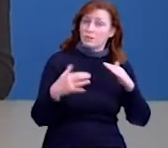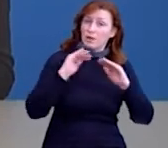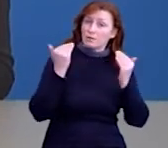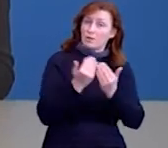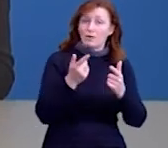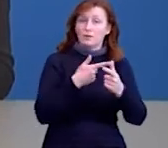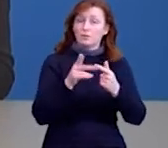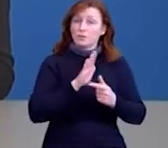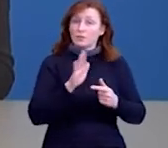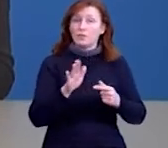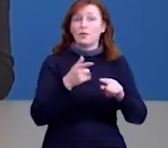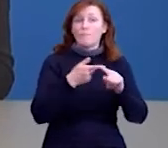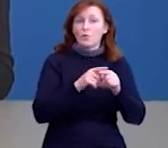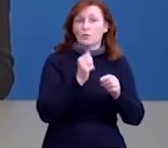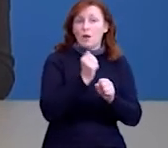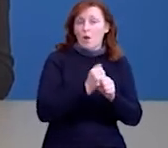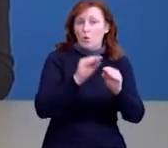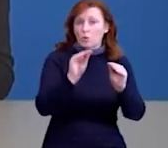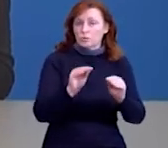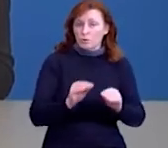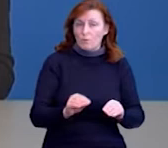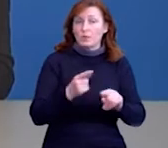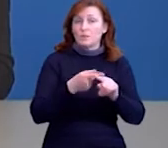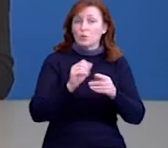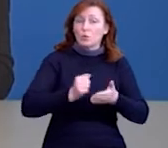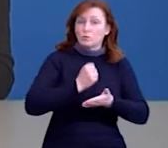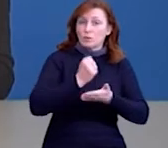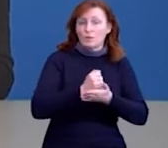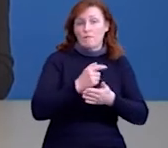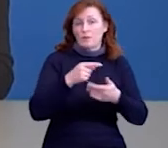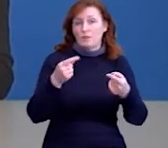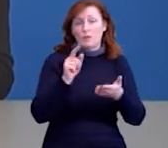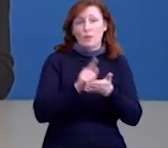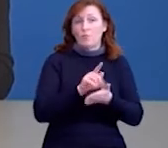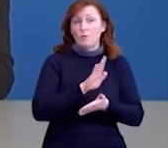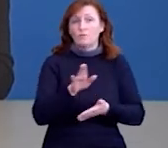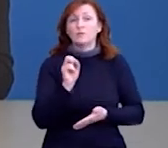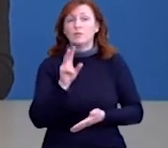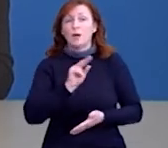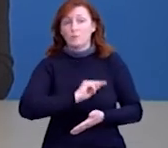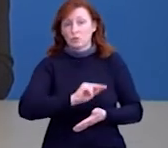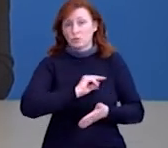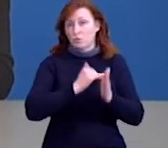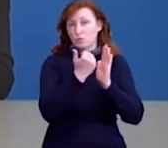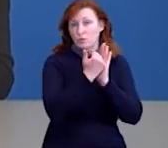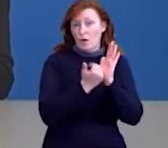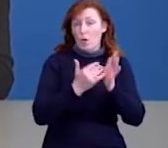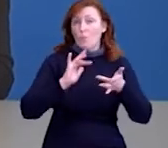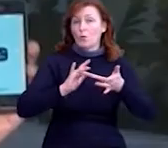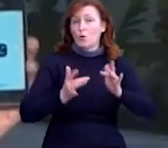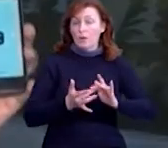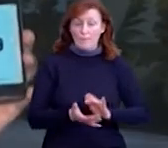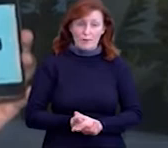обсервації, розробили додаток дій вдома. Але встановлювати його не обов'язково. Як працює програма – дивіться далі у сюжеті.